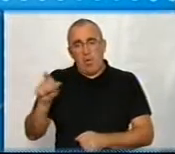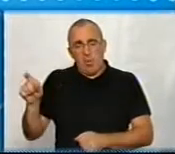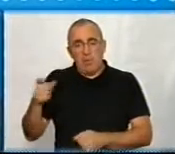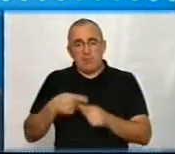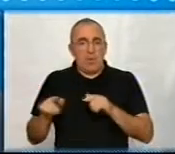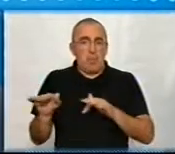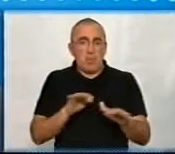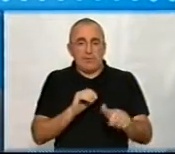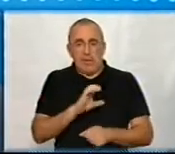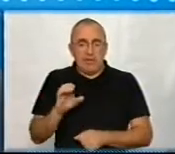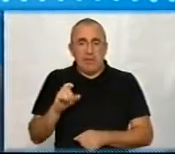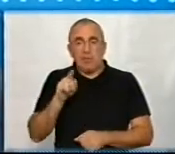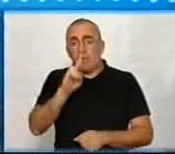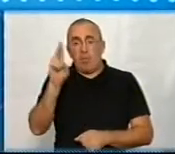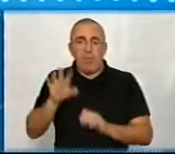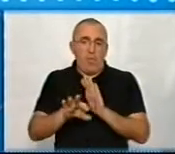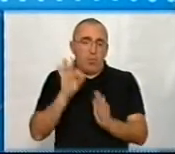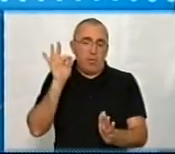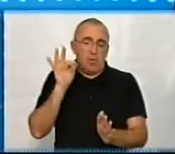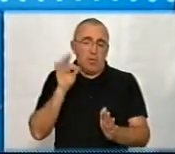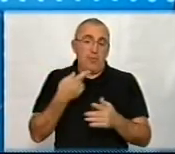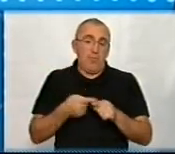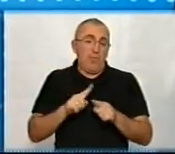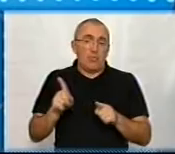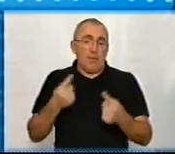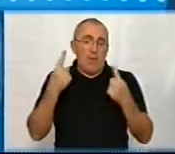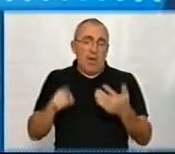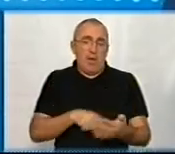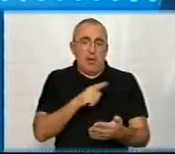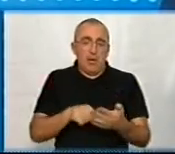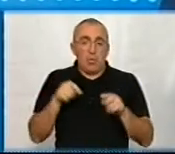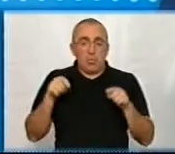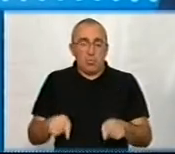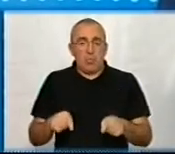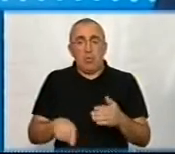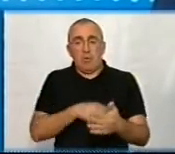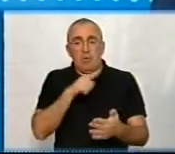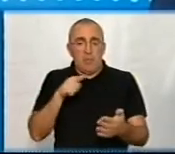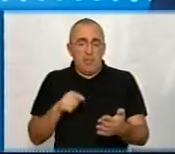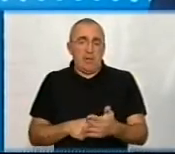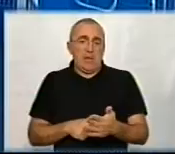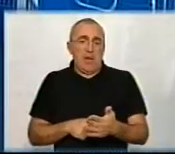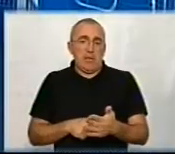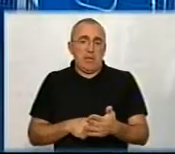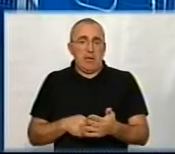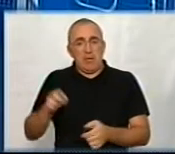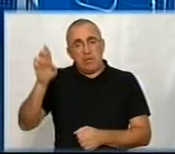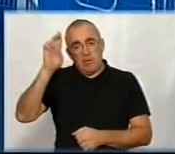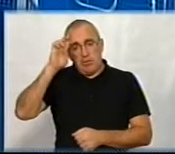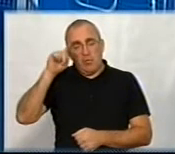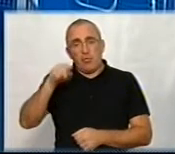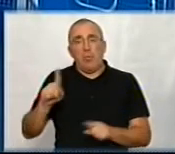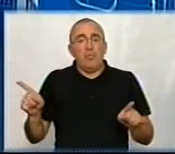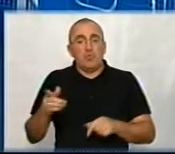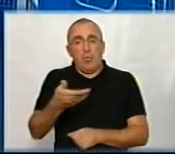цих процесів, і тих, кого обирають. От в чому велике питання. Тут якраз питання держави в тому,